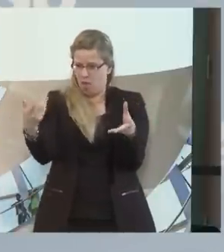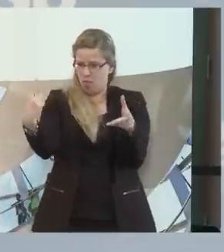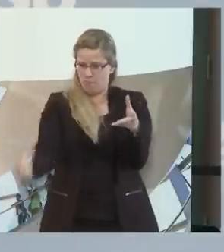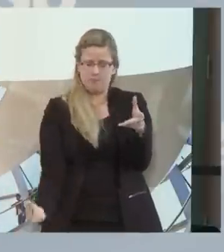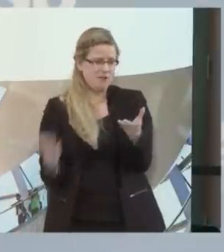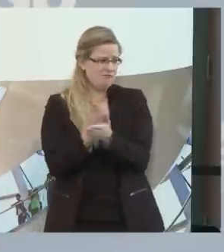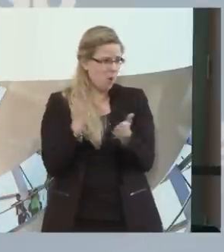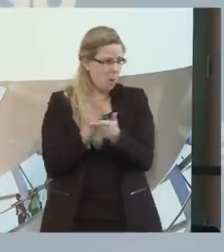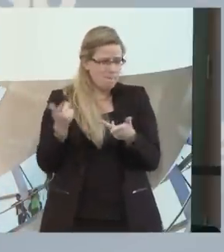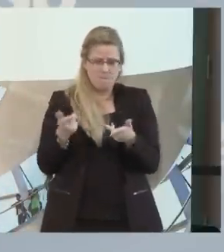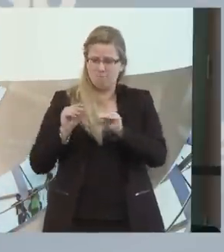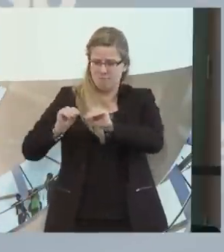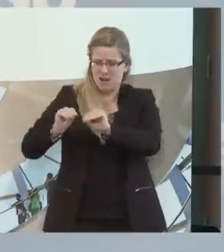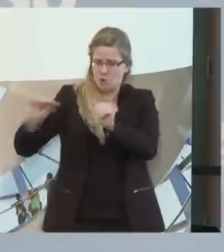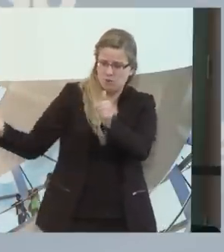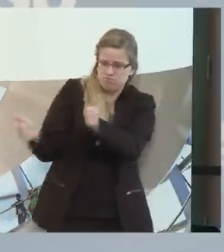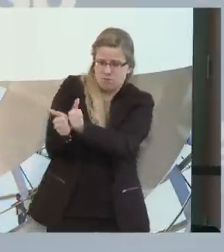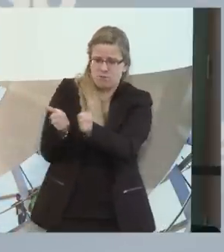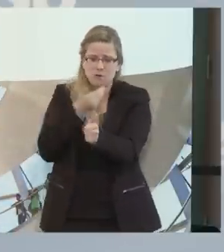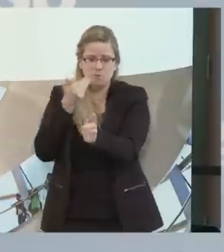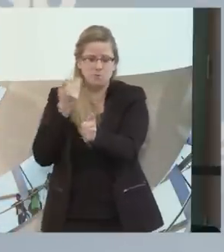die Pädagogik da ist, sie zu fördern.